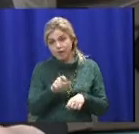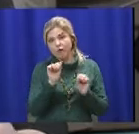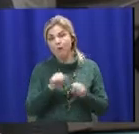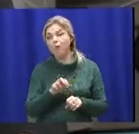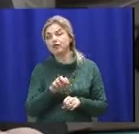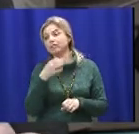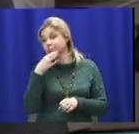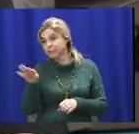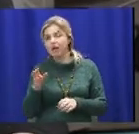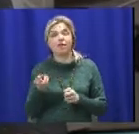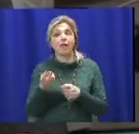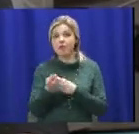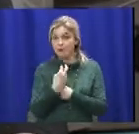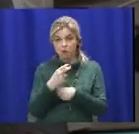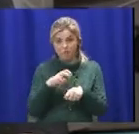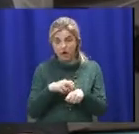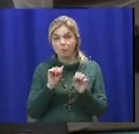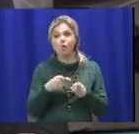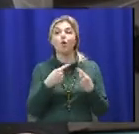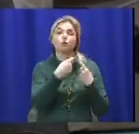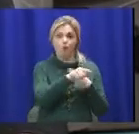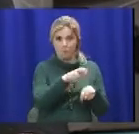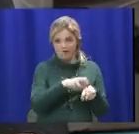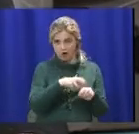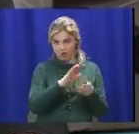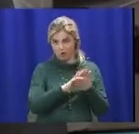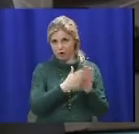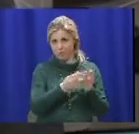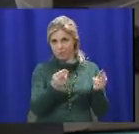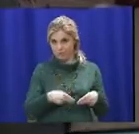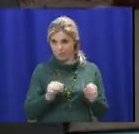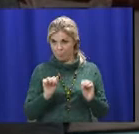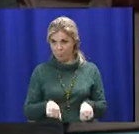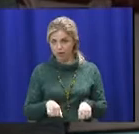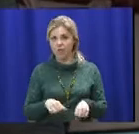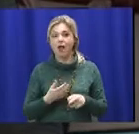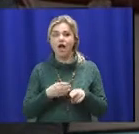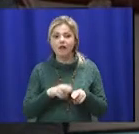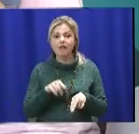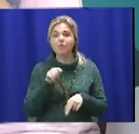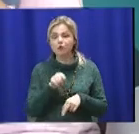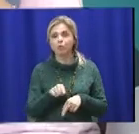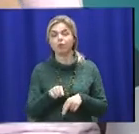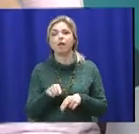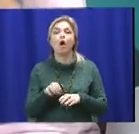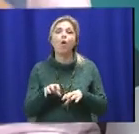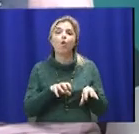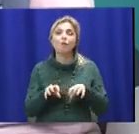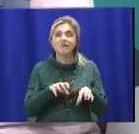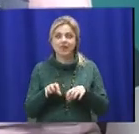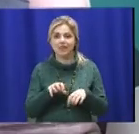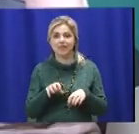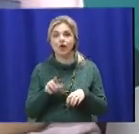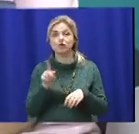вот такая рыночная, так сказать, экономика. Регуляция. Тобто, коррупционной складовой, что бабуся